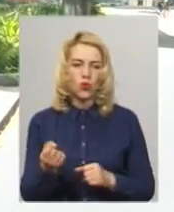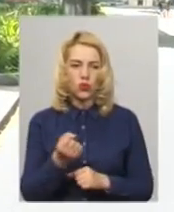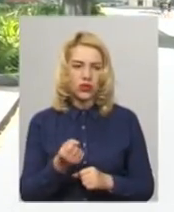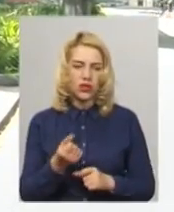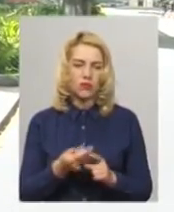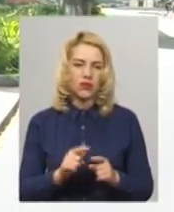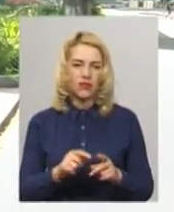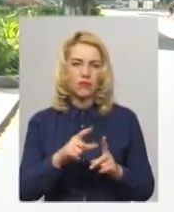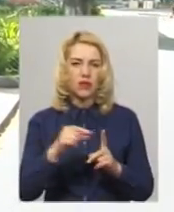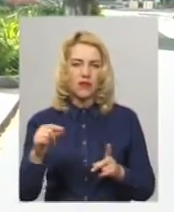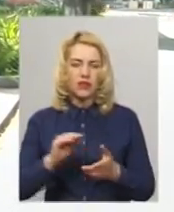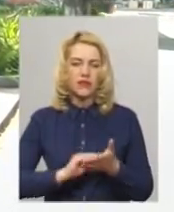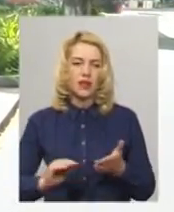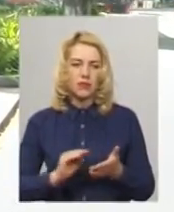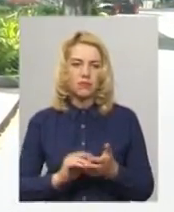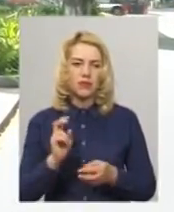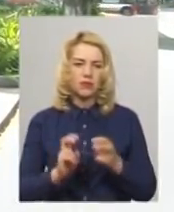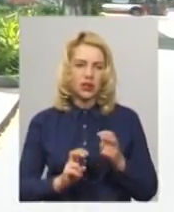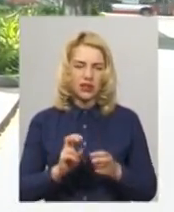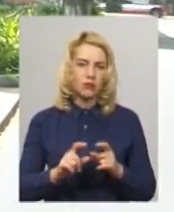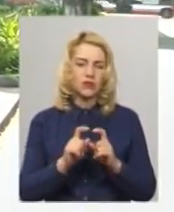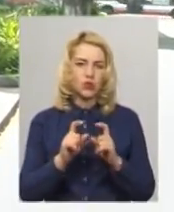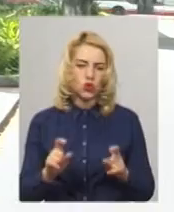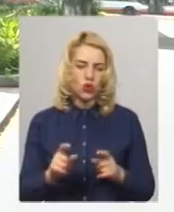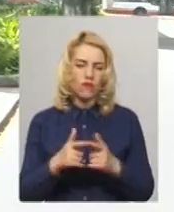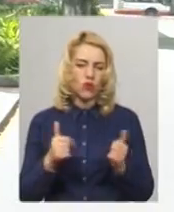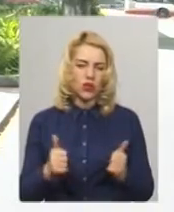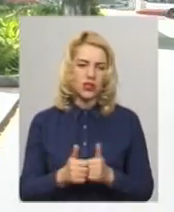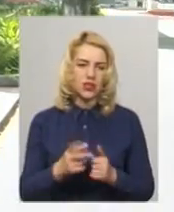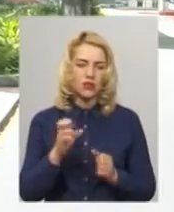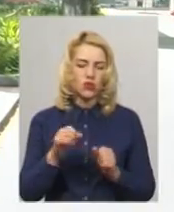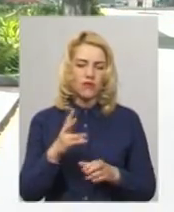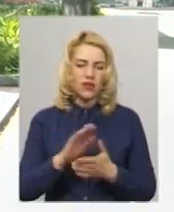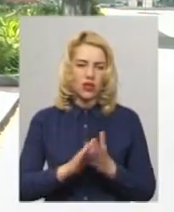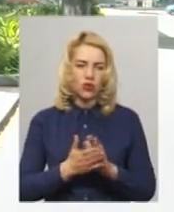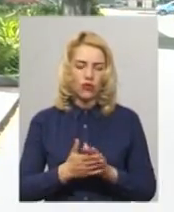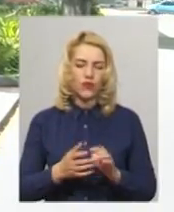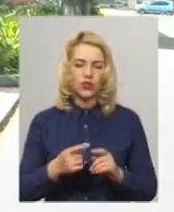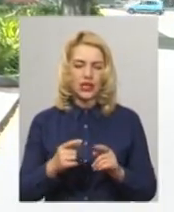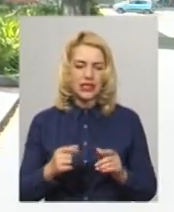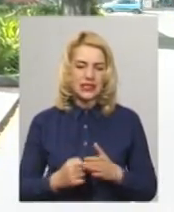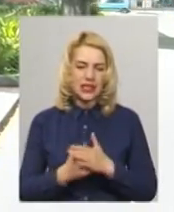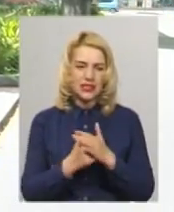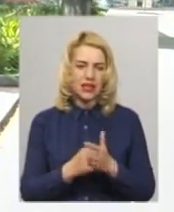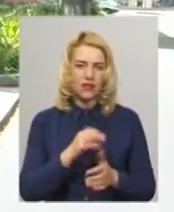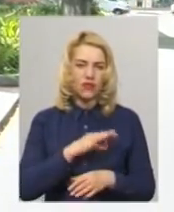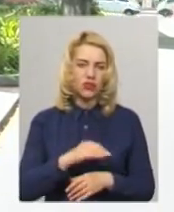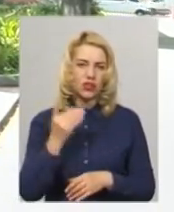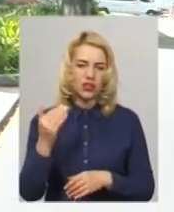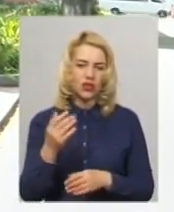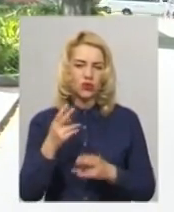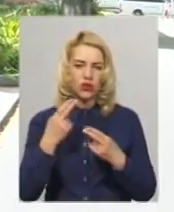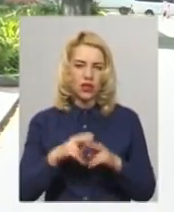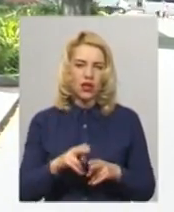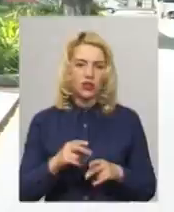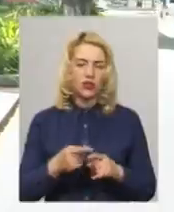правилах в них прописано, підприємства, установи, організації, можливо на договірних засадах використати їхню техніку для благоустрій. Це